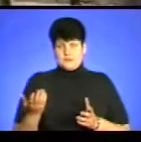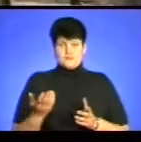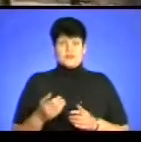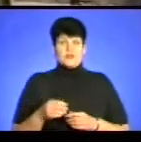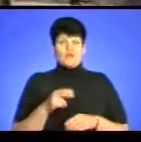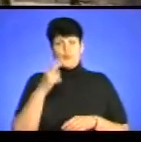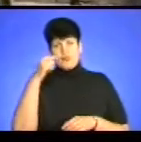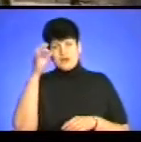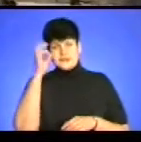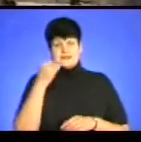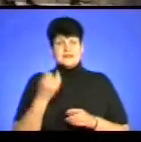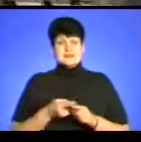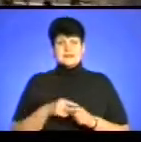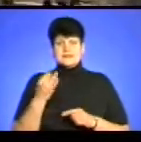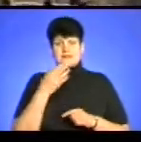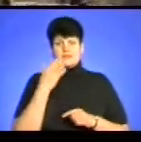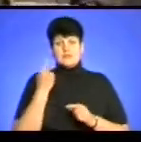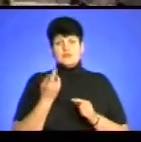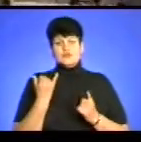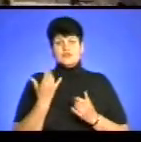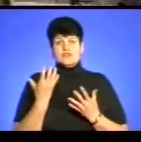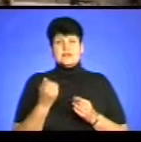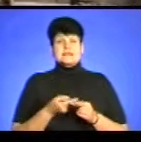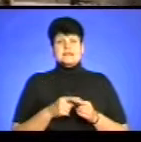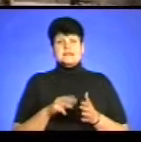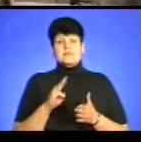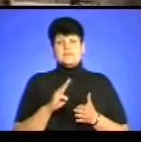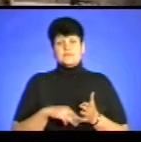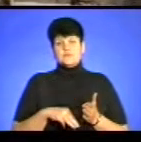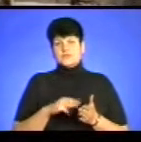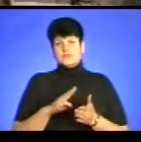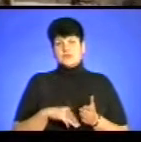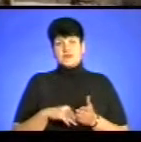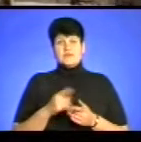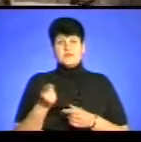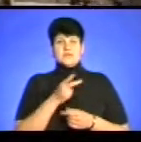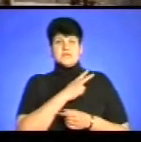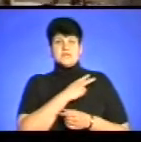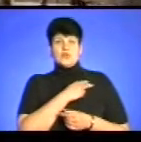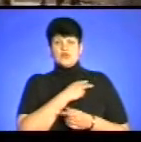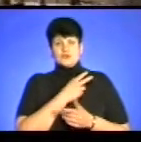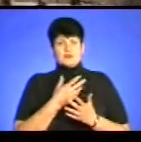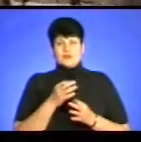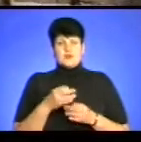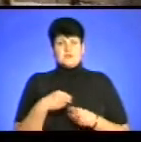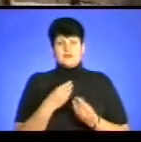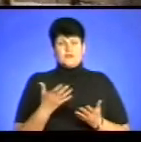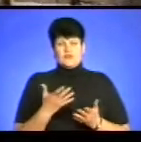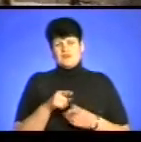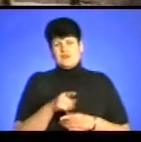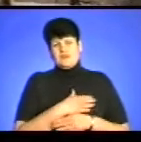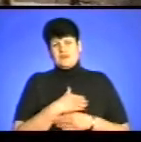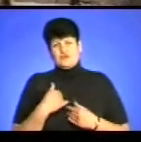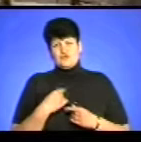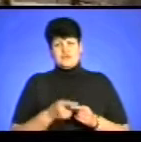сьогоднішній момент це адміністративна відповідальність, за яку їм, скажімо, ніяких зірочок не покладуть. Тому вони і не